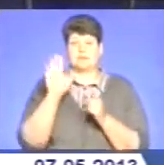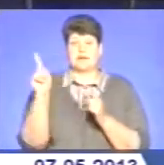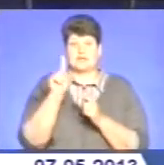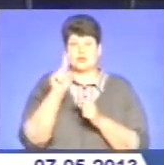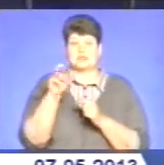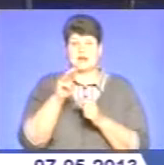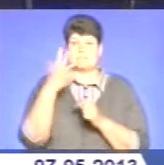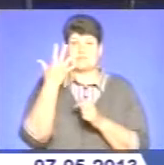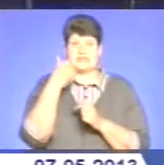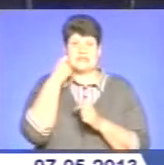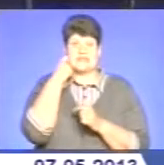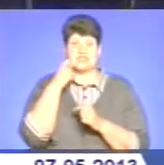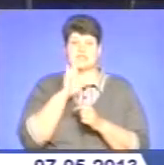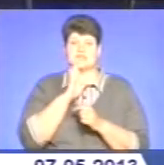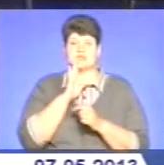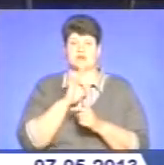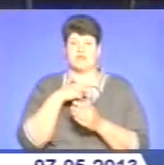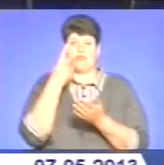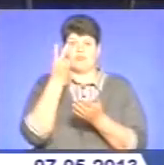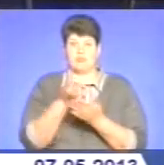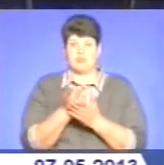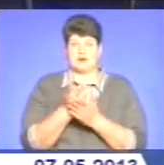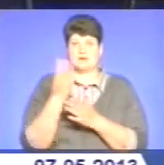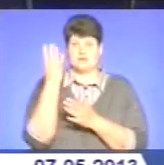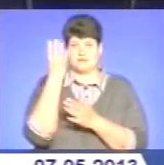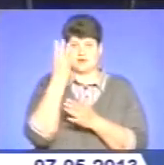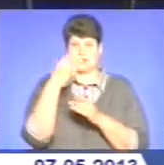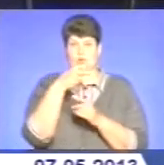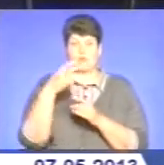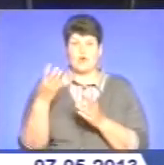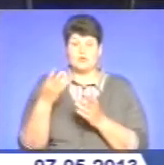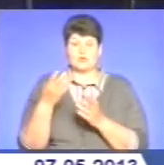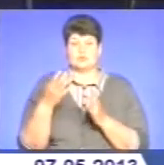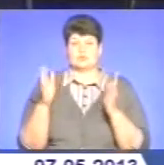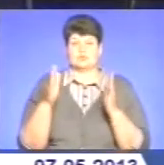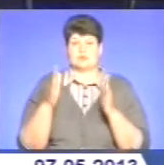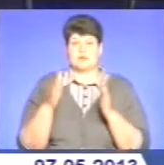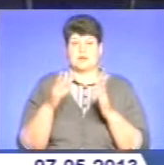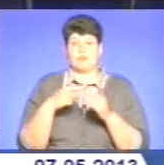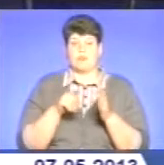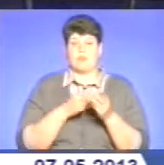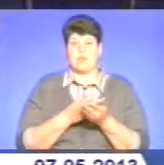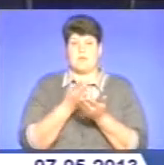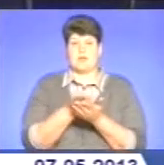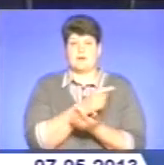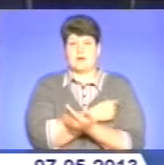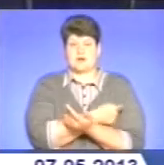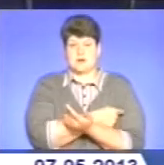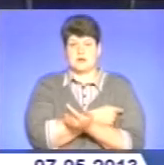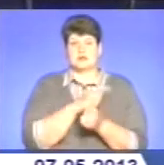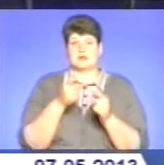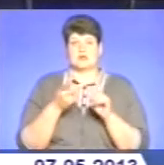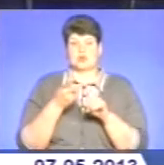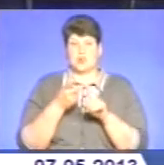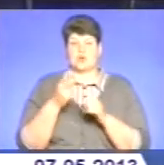дівчинка випила з вікна своєї квартири, розміщеної на четвертому поверсі житлового будинку, і потрапила у лікарню. І вже наступного дня,